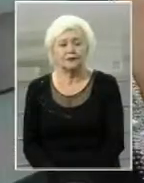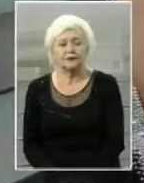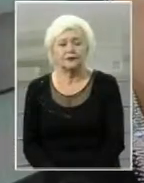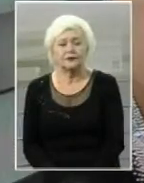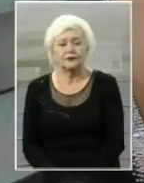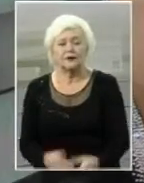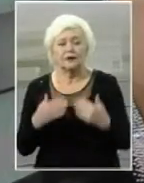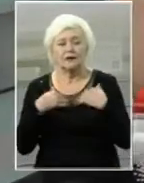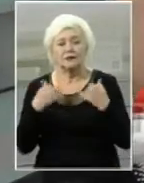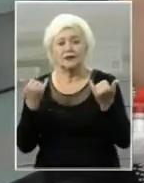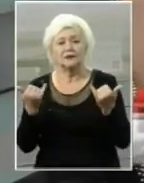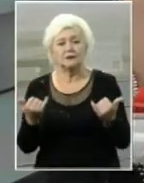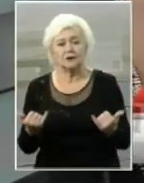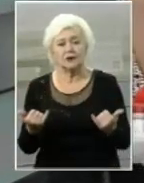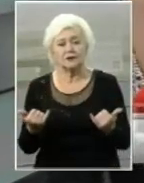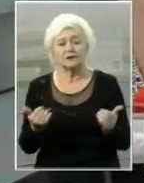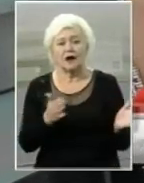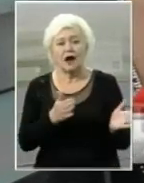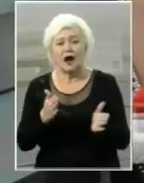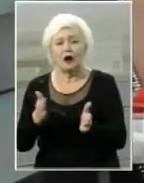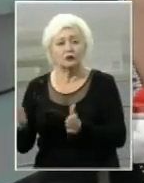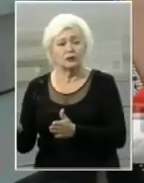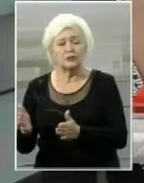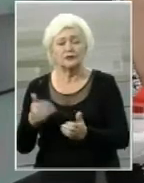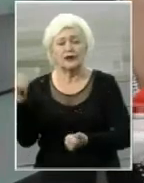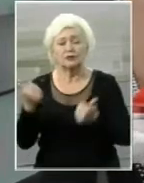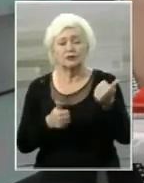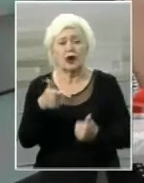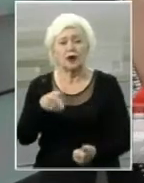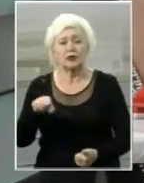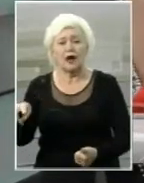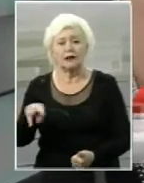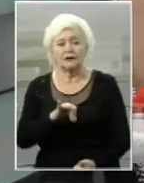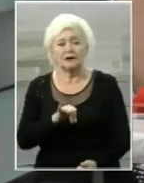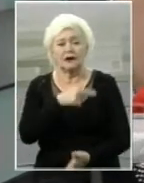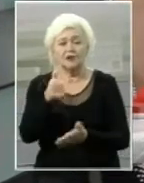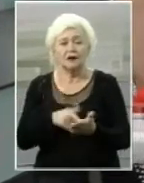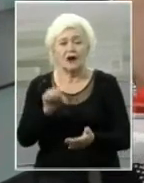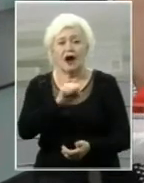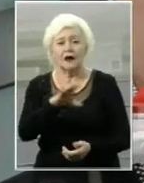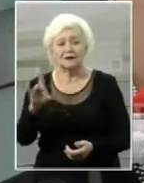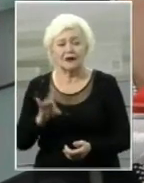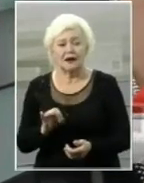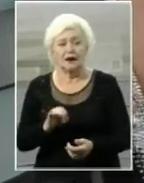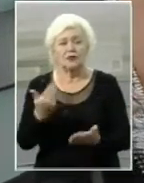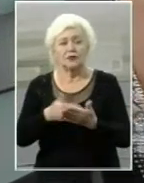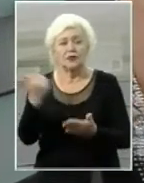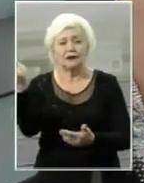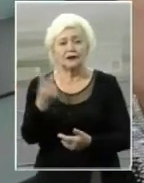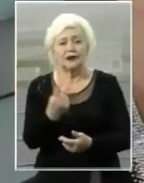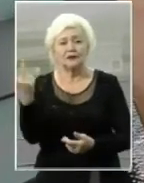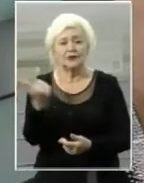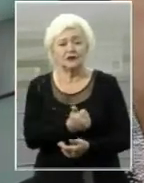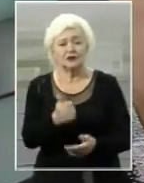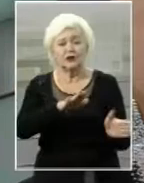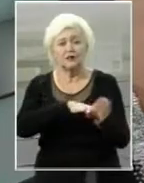Ми зараз готуємося до турніру в Голландії. Зараз ми готуємося до турніру в Голландії, в місті Асен. Буквально за два тижні він відбудеться.